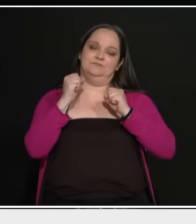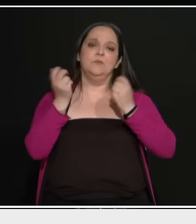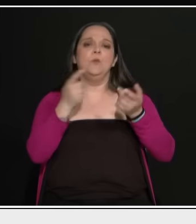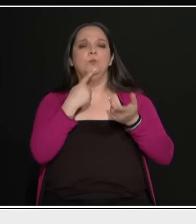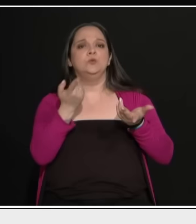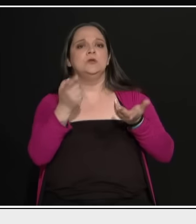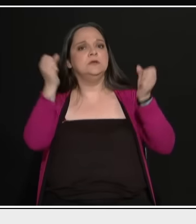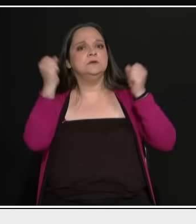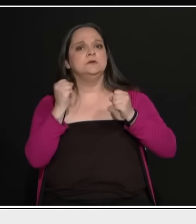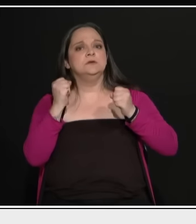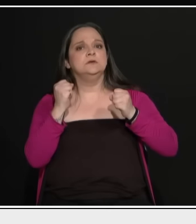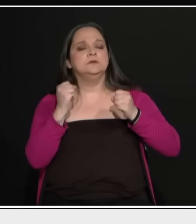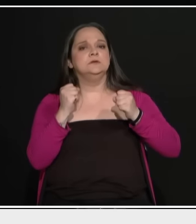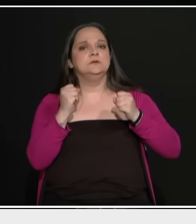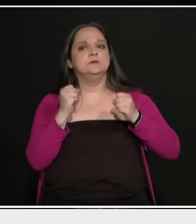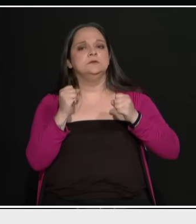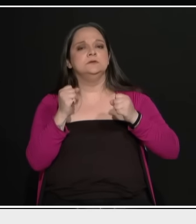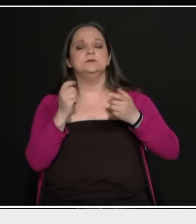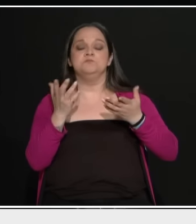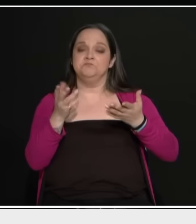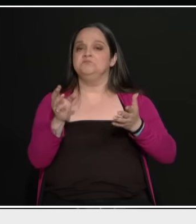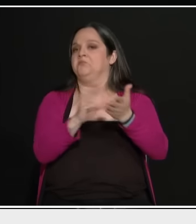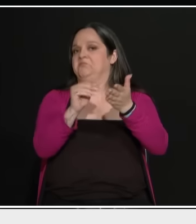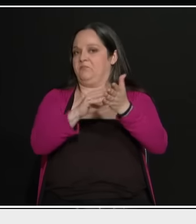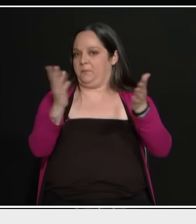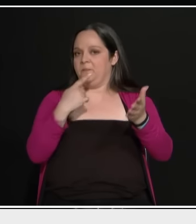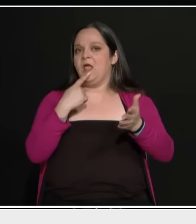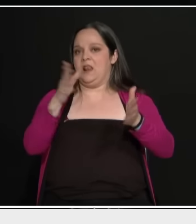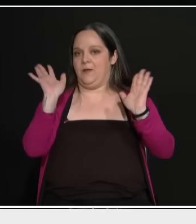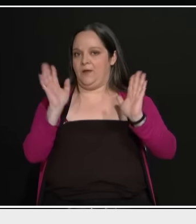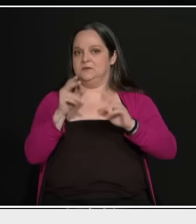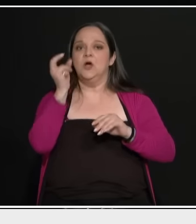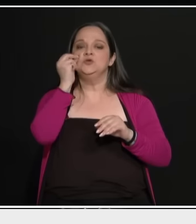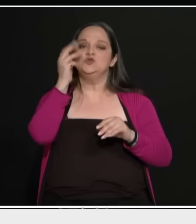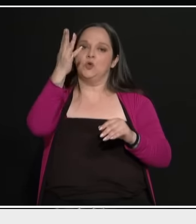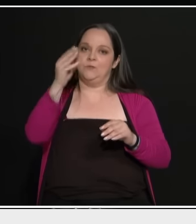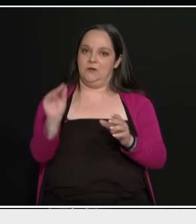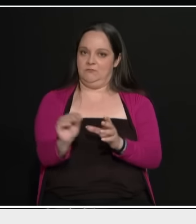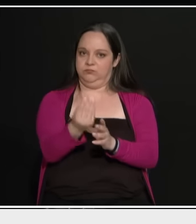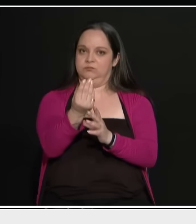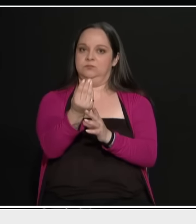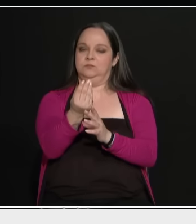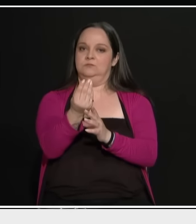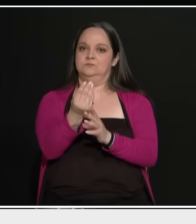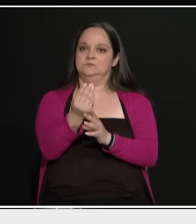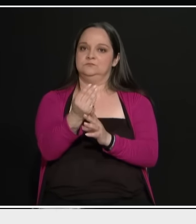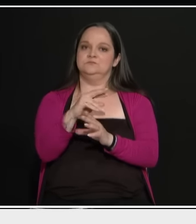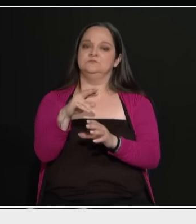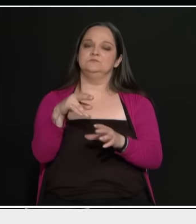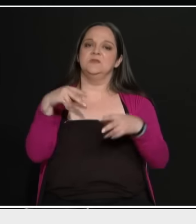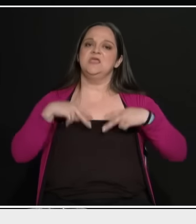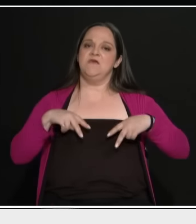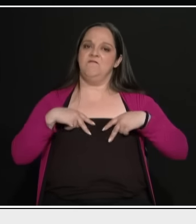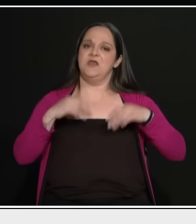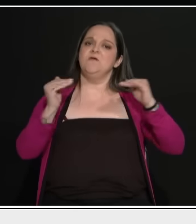εννοείται αυτό, Πρόεδρε. Δηλαδή, πεςτε ότι στα Σκόπια έβγαινε η κυβέρνηση που το έλεγε Βόρεια Μακεδονία. Οπότε